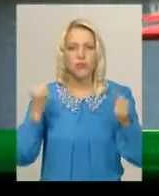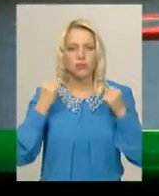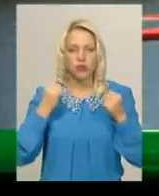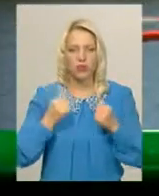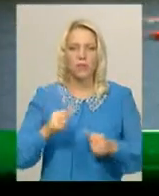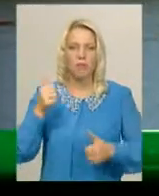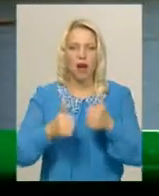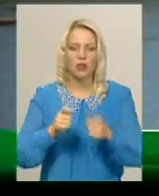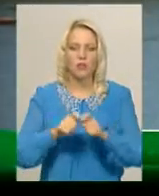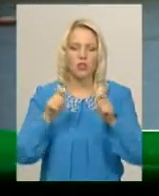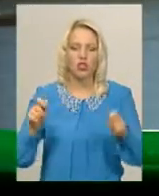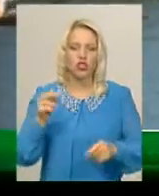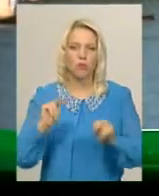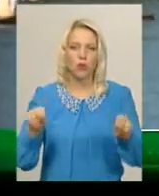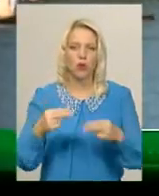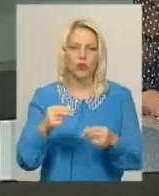відкритому від чемпіонаті Хмельницького.